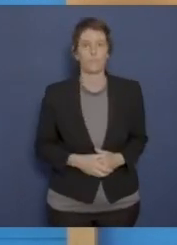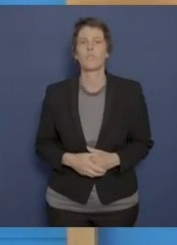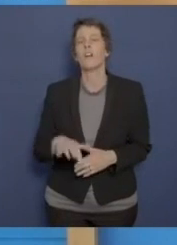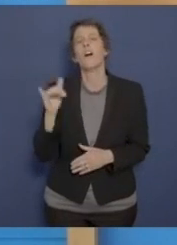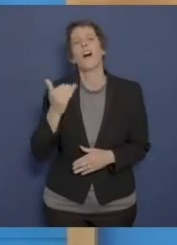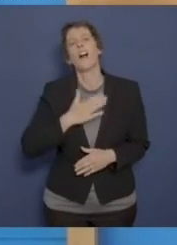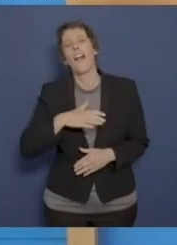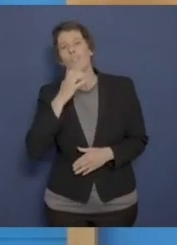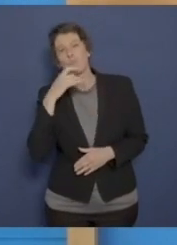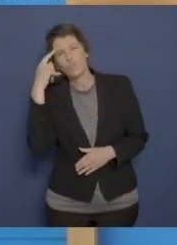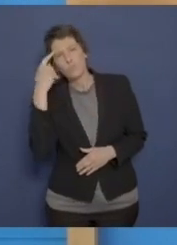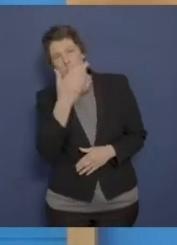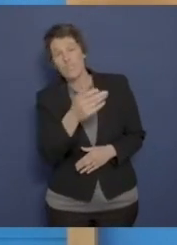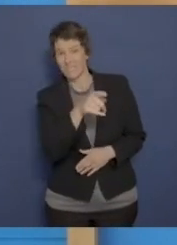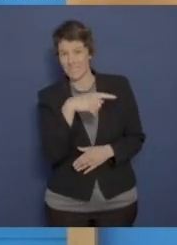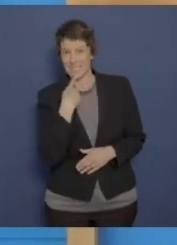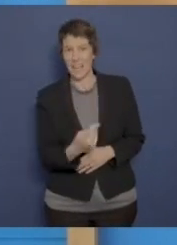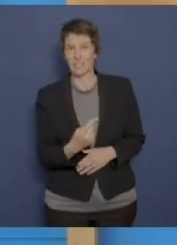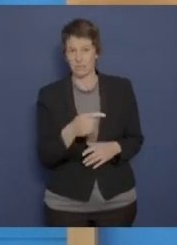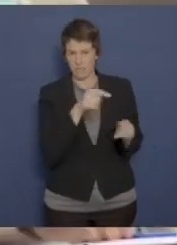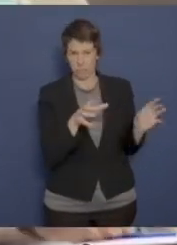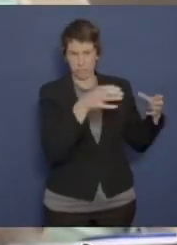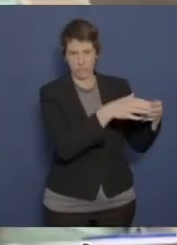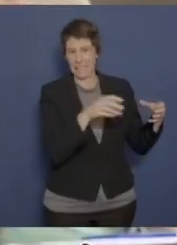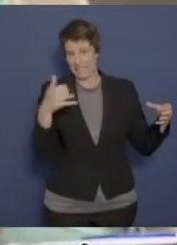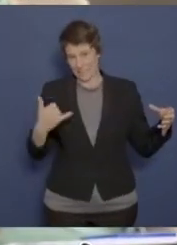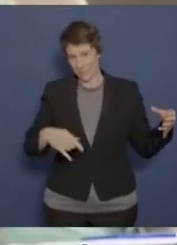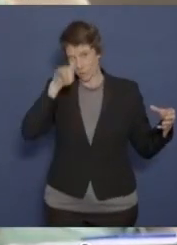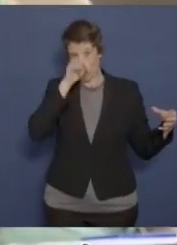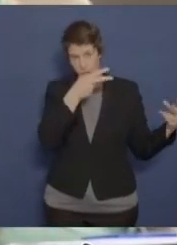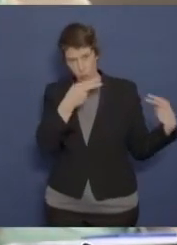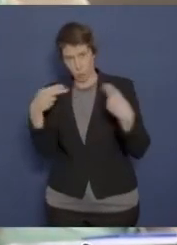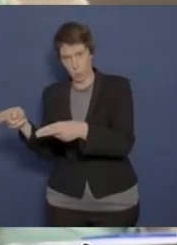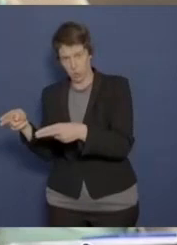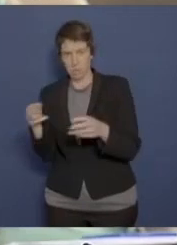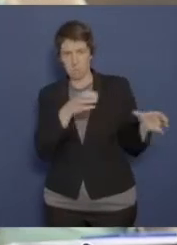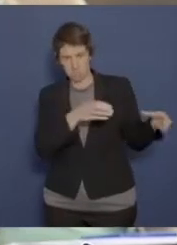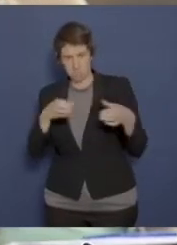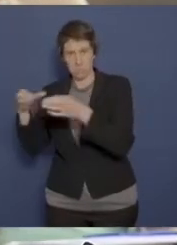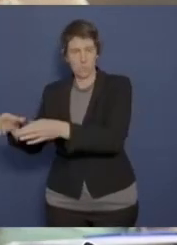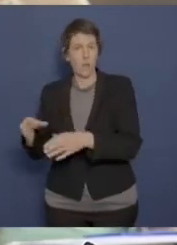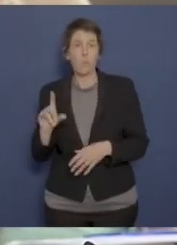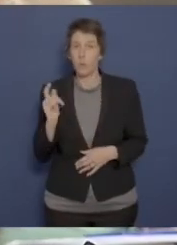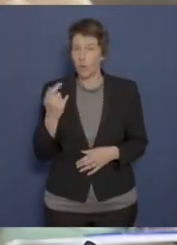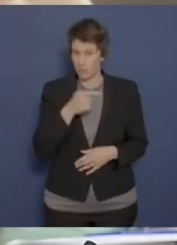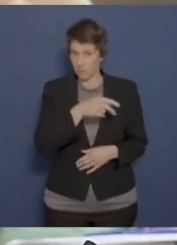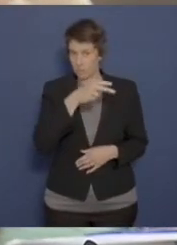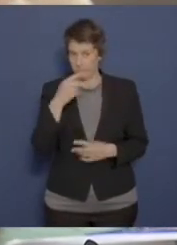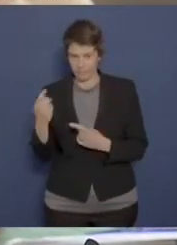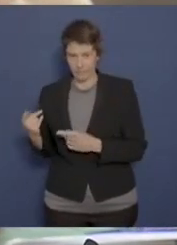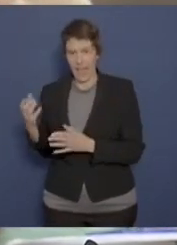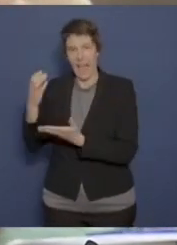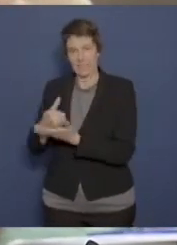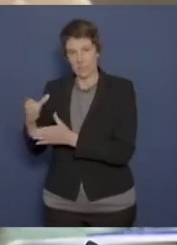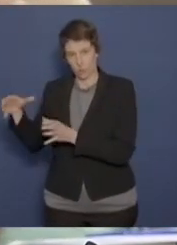Ja, ich hätte ganz gerne nachgefragt. Wenn Sie sagen, dass der Zug nach Deutschland zurückverlegt wurde, ist dann ein Ersatz nach Litauen geschickt worden?